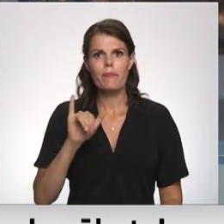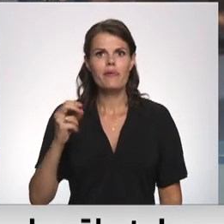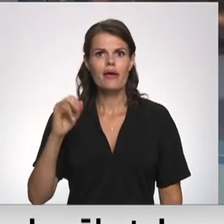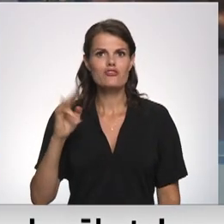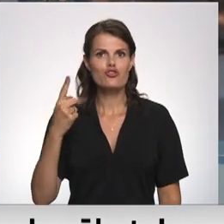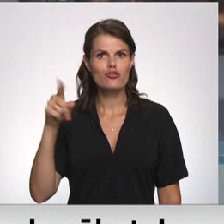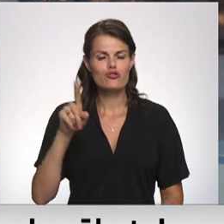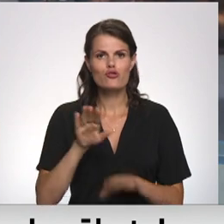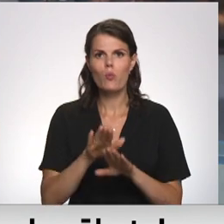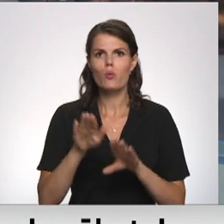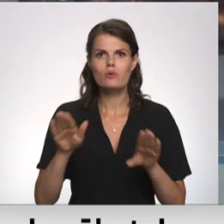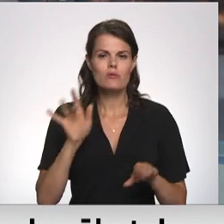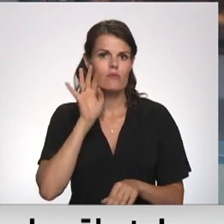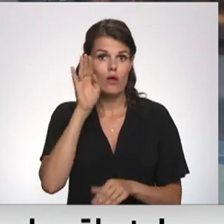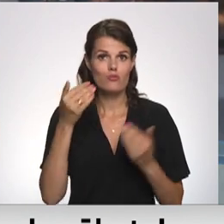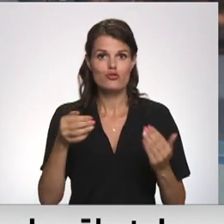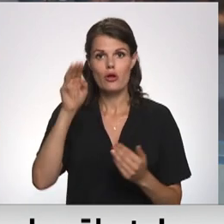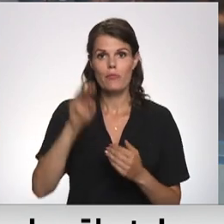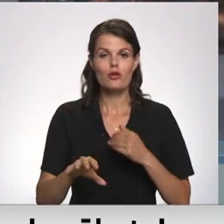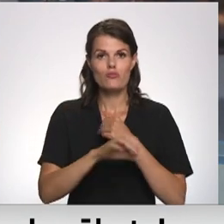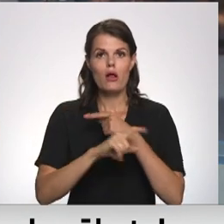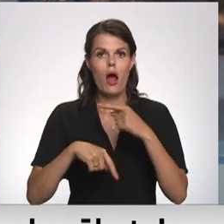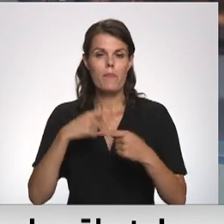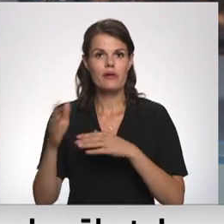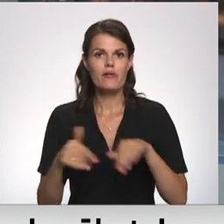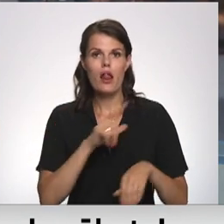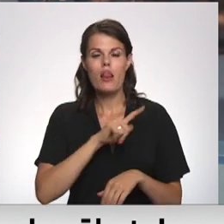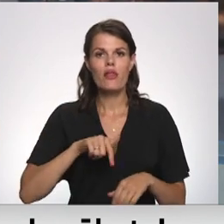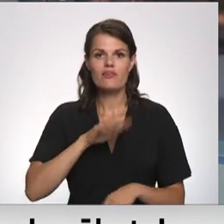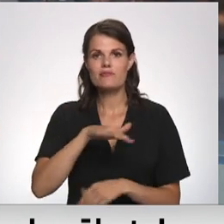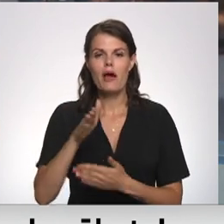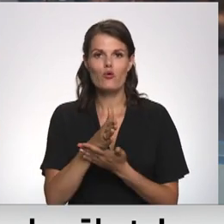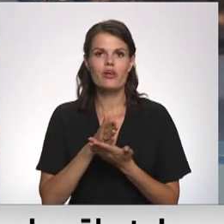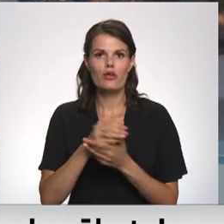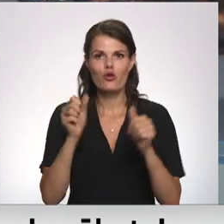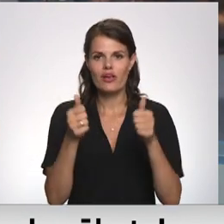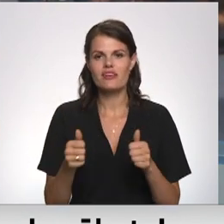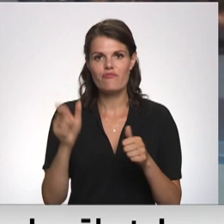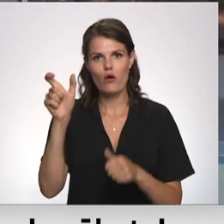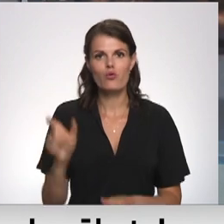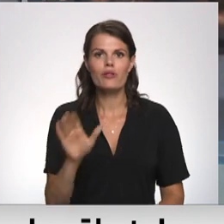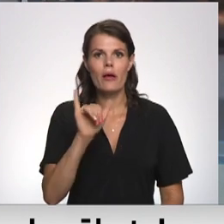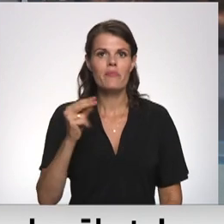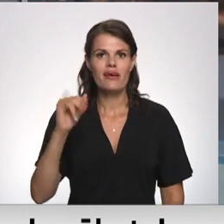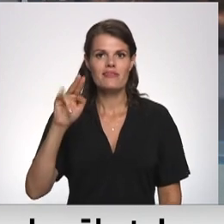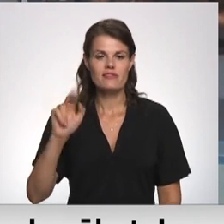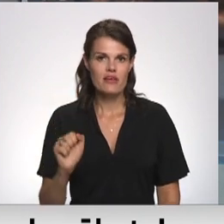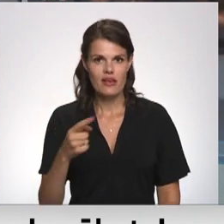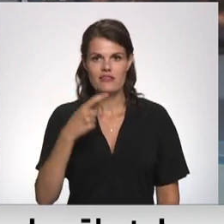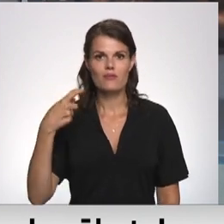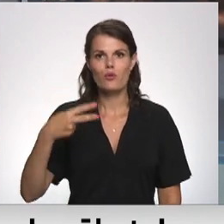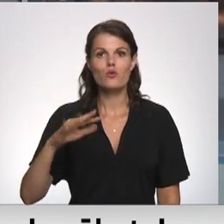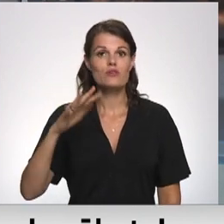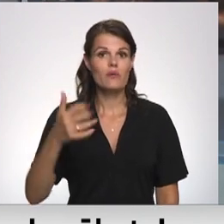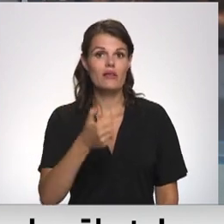nākotni. Šī mēneša beigās apritējas Latvijas bērnu ķiruģijas izveidotāja profesora Aleksandra Bieziņa 125. gads